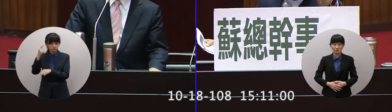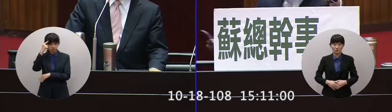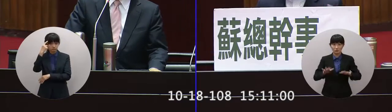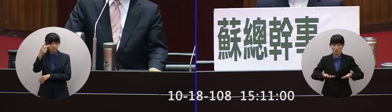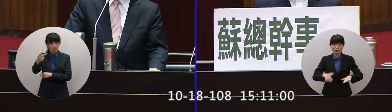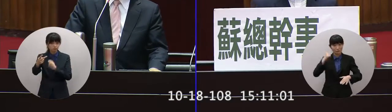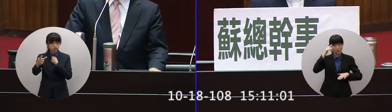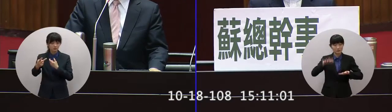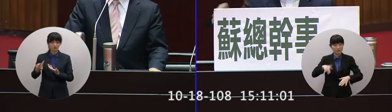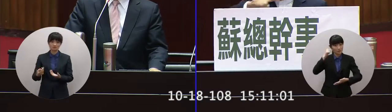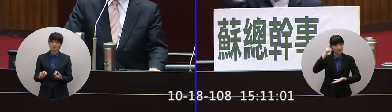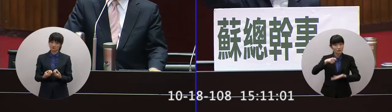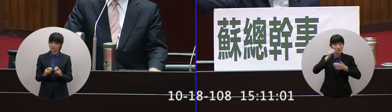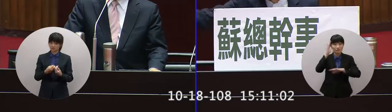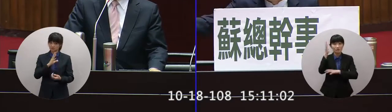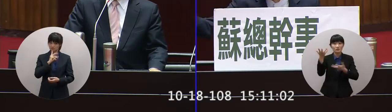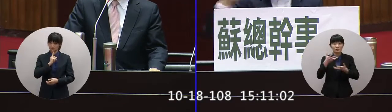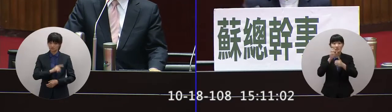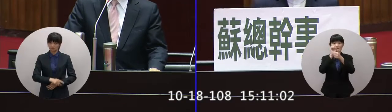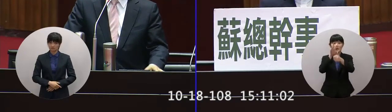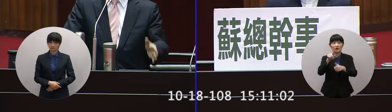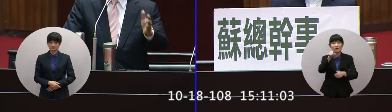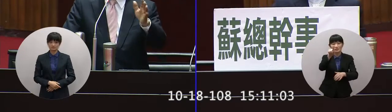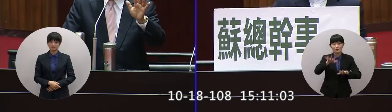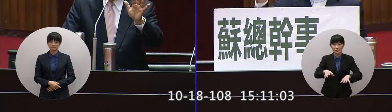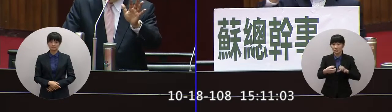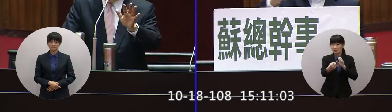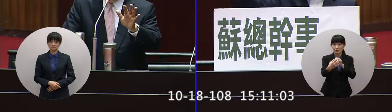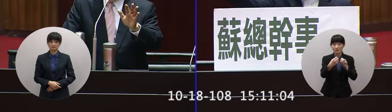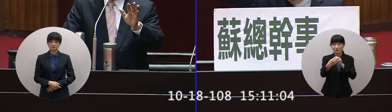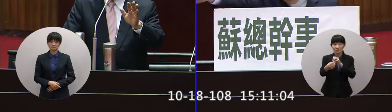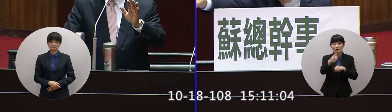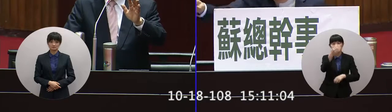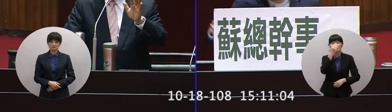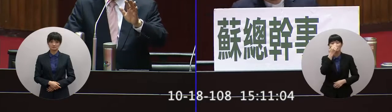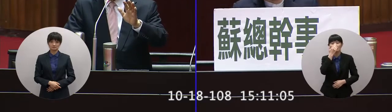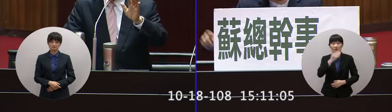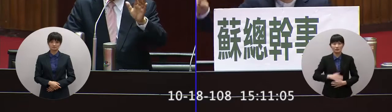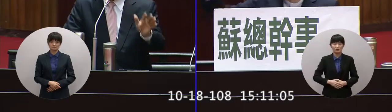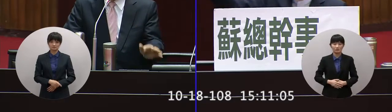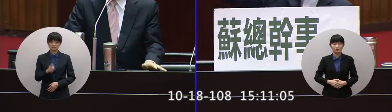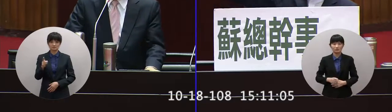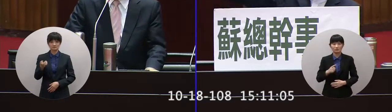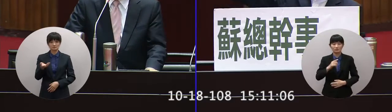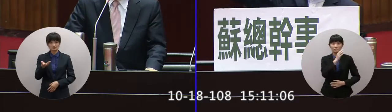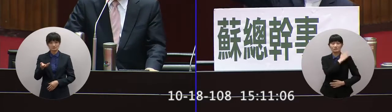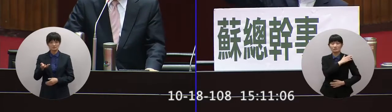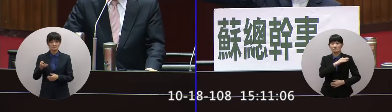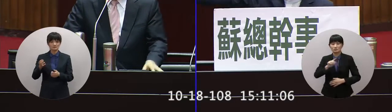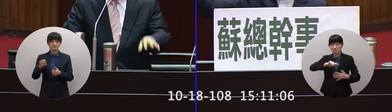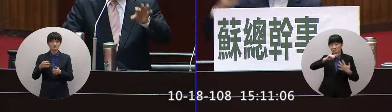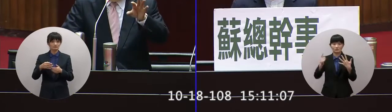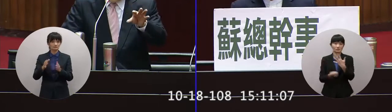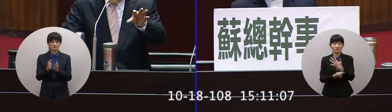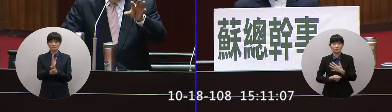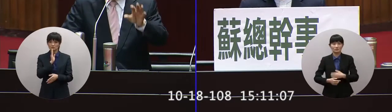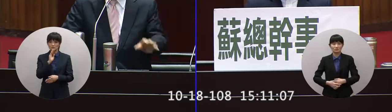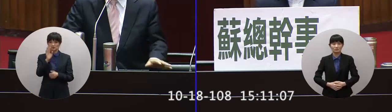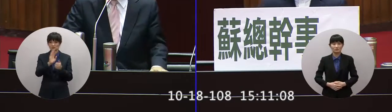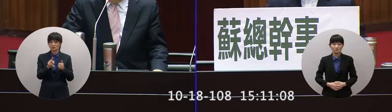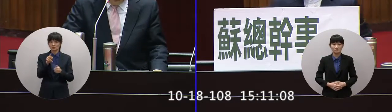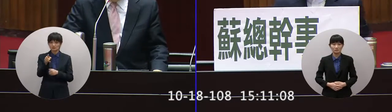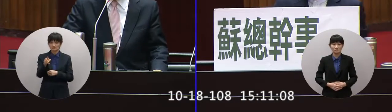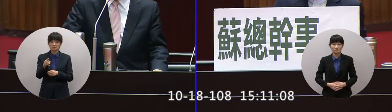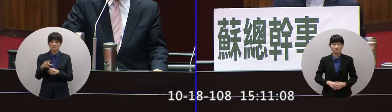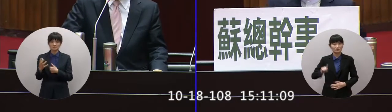你不敢談你歐龍誰鬥你都同剛才我們再看下一題你用形容再看下一題來再看下一題這談